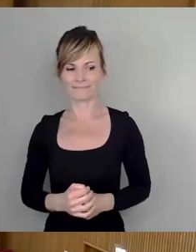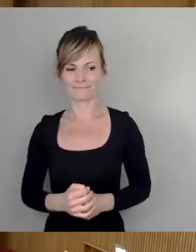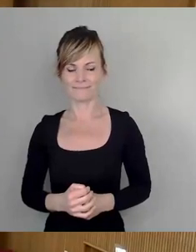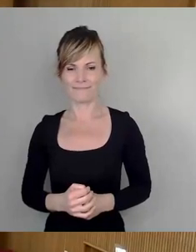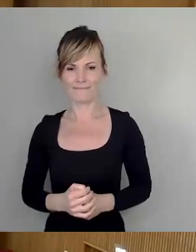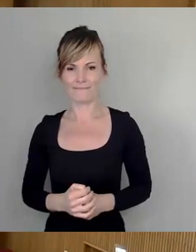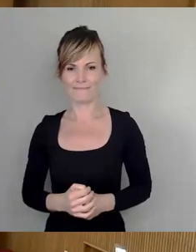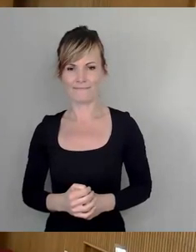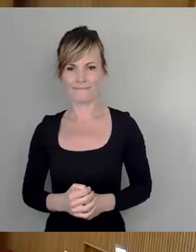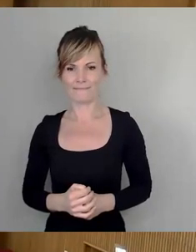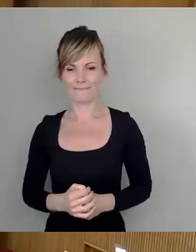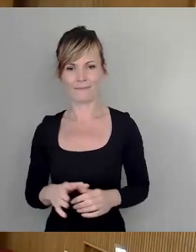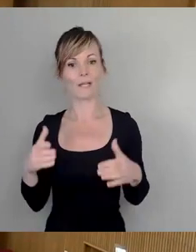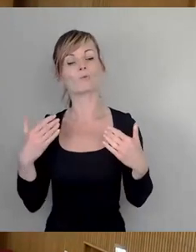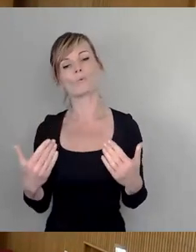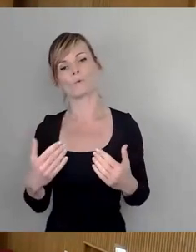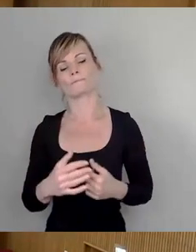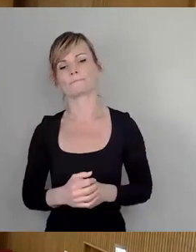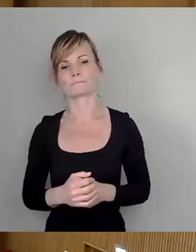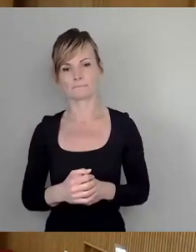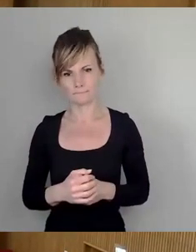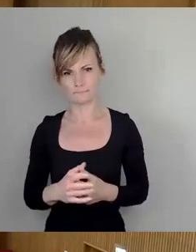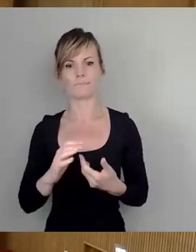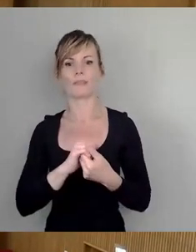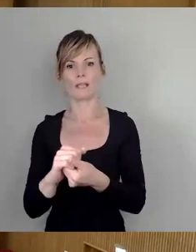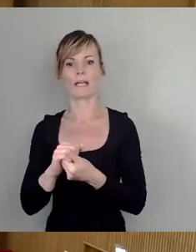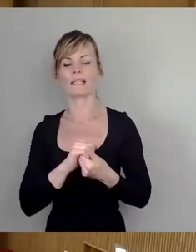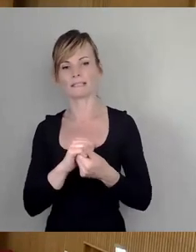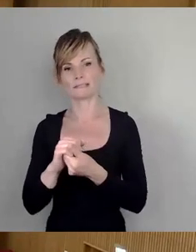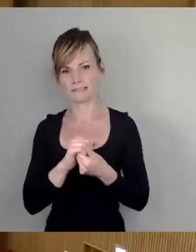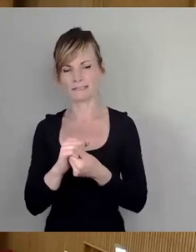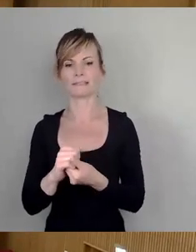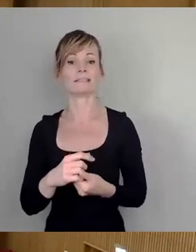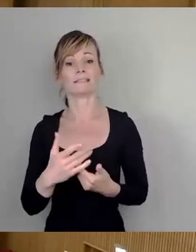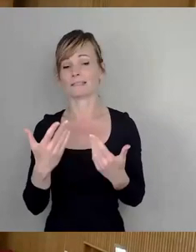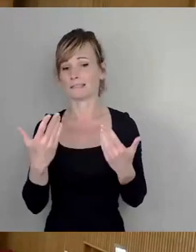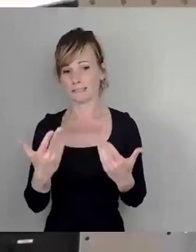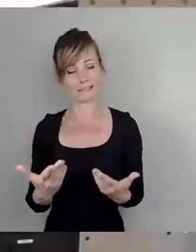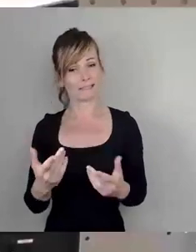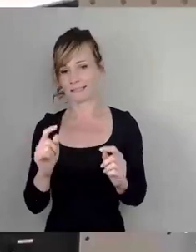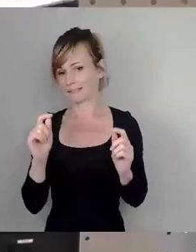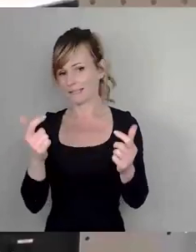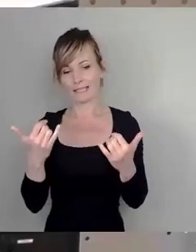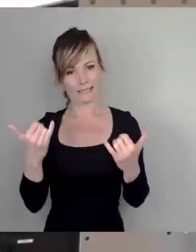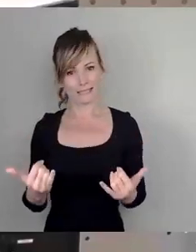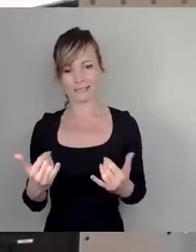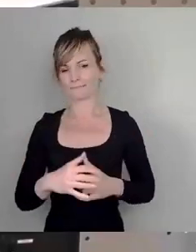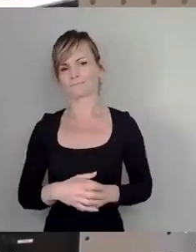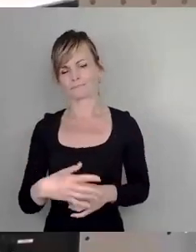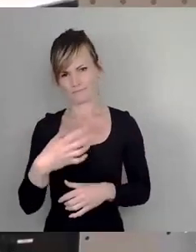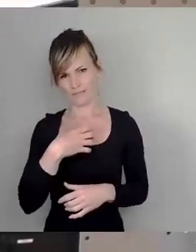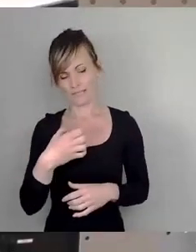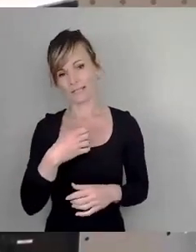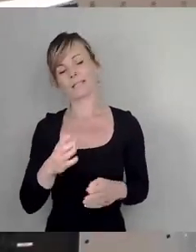So einig ist sich der Stadtrat selten. Dresdner Straßen- und Stadtteilfeste